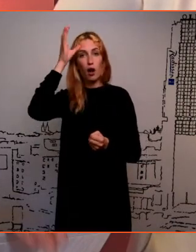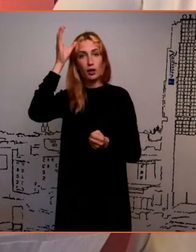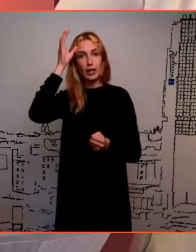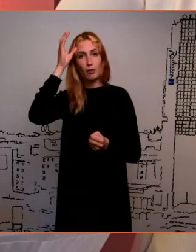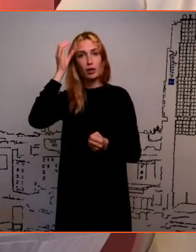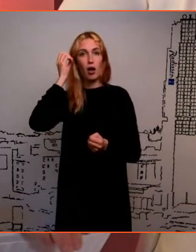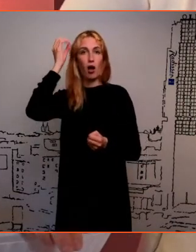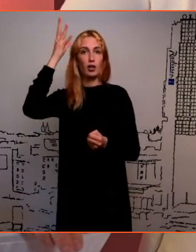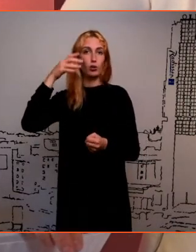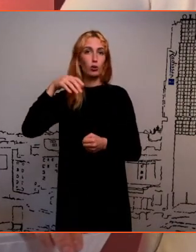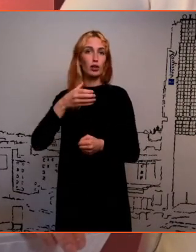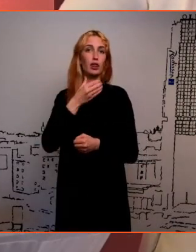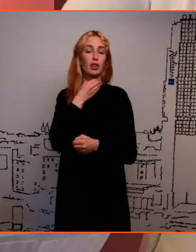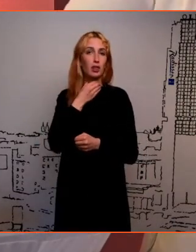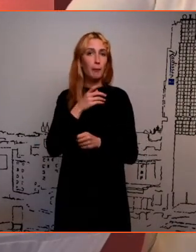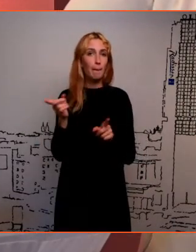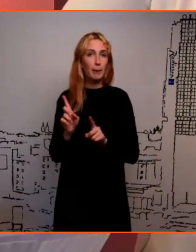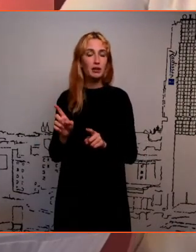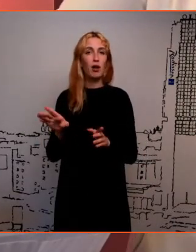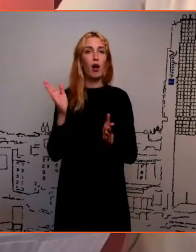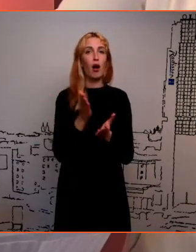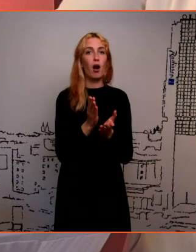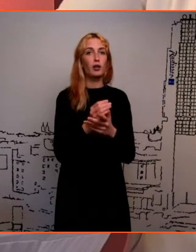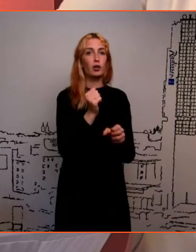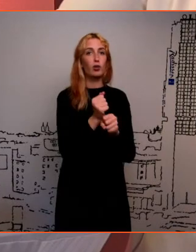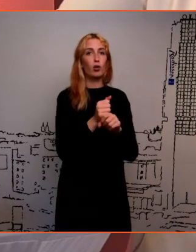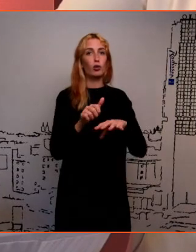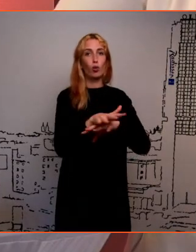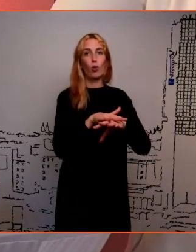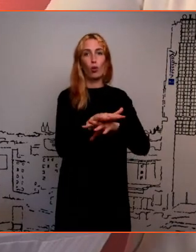häda teine kord on see, et ta ei haaku alati selle töö turuga.